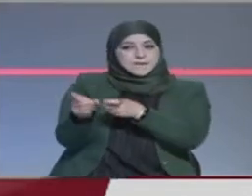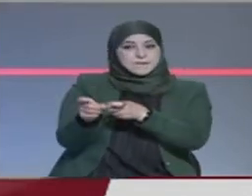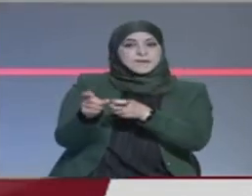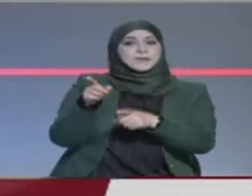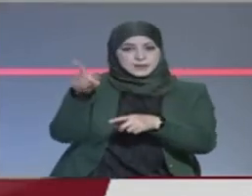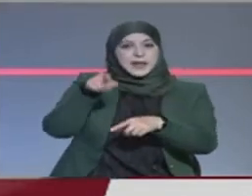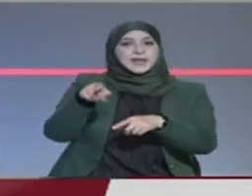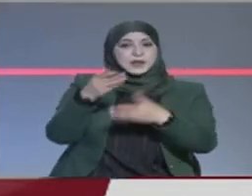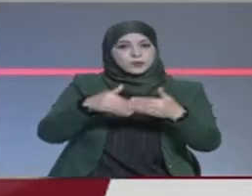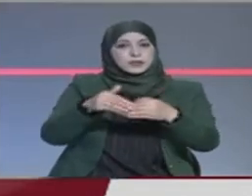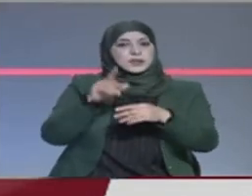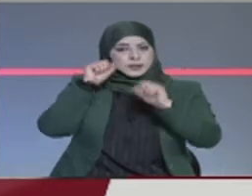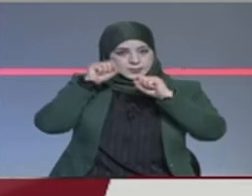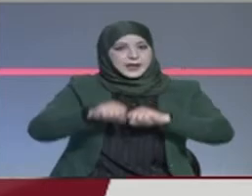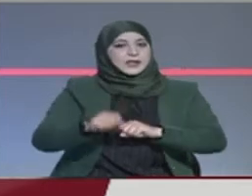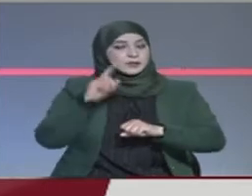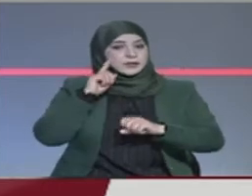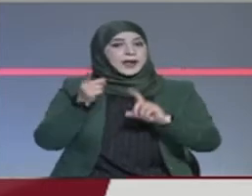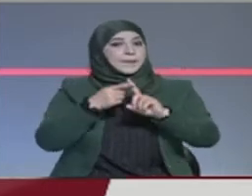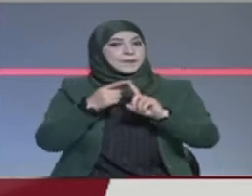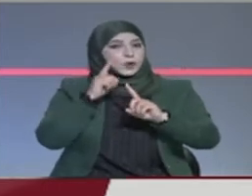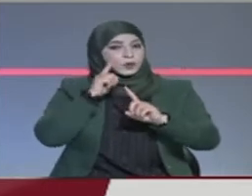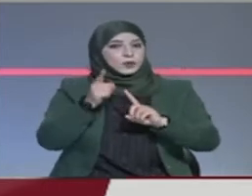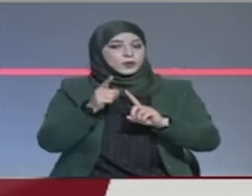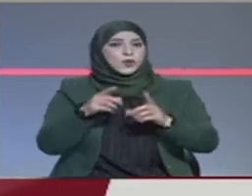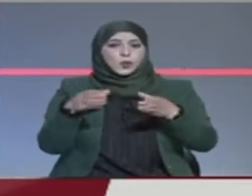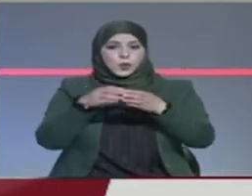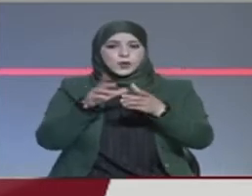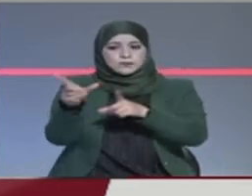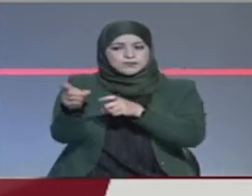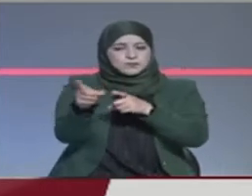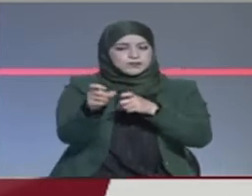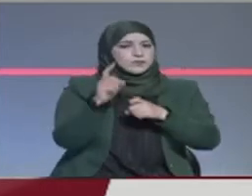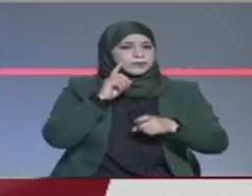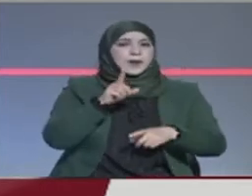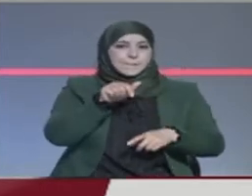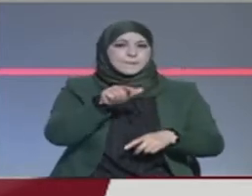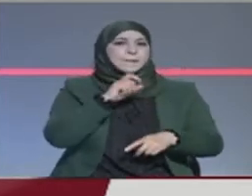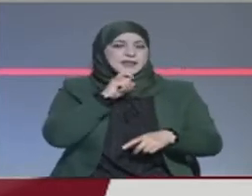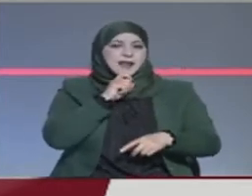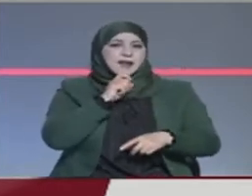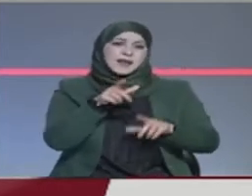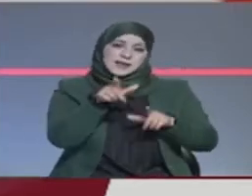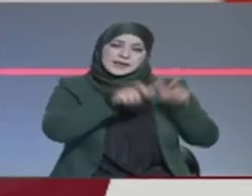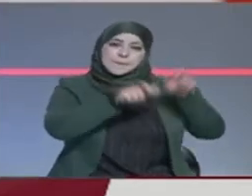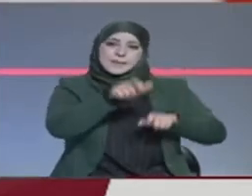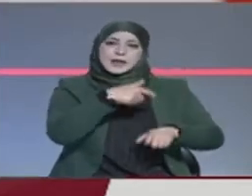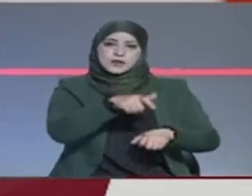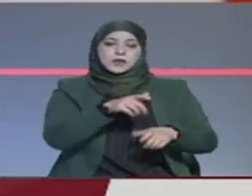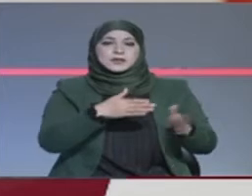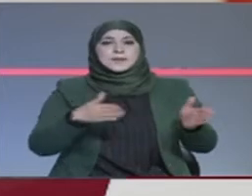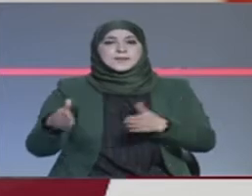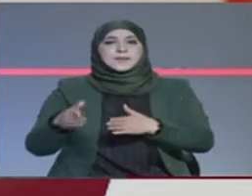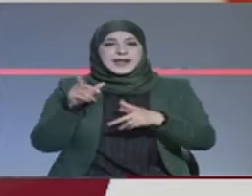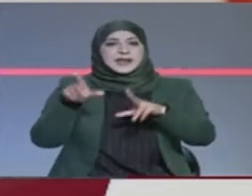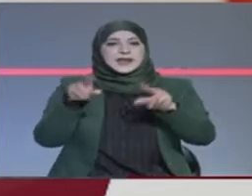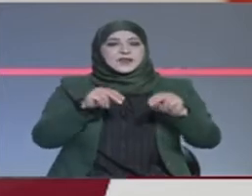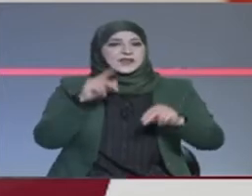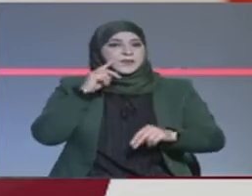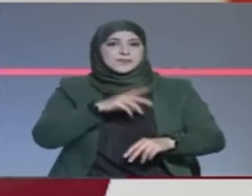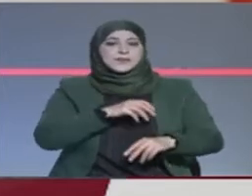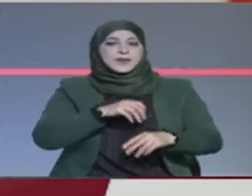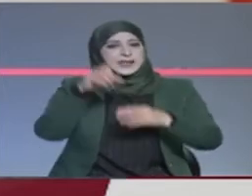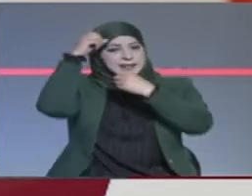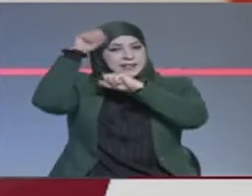مرة أخرى مدى أهمية إبقاء جميع الأسلحة في أيدي السلطات الشرعية فقط من جهته أعرب السفير